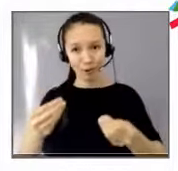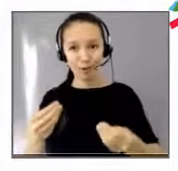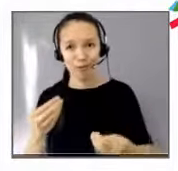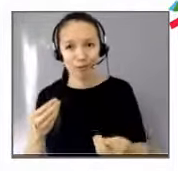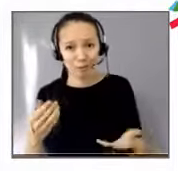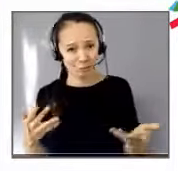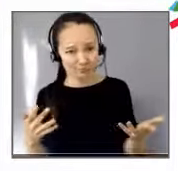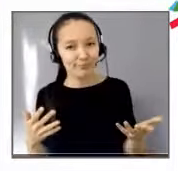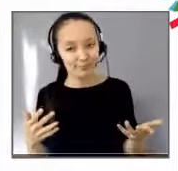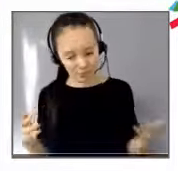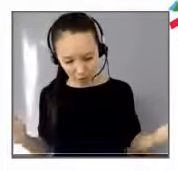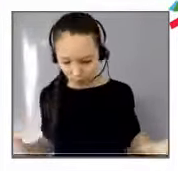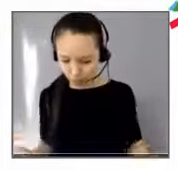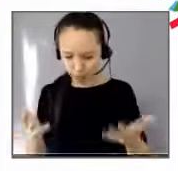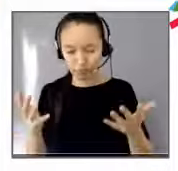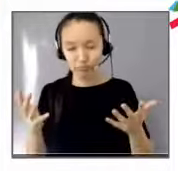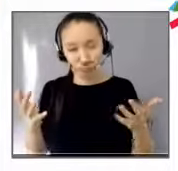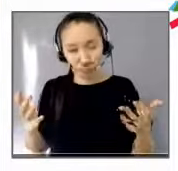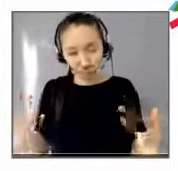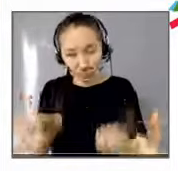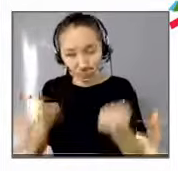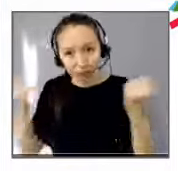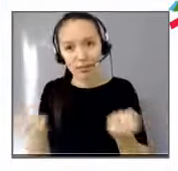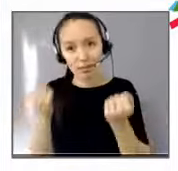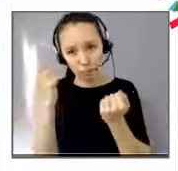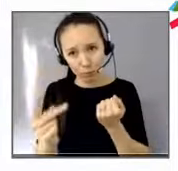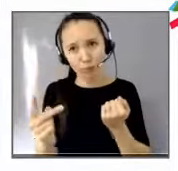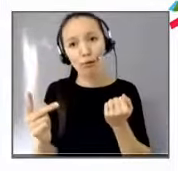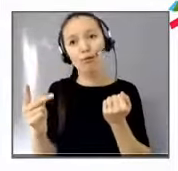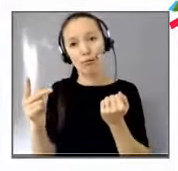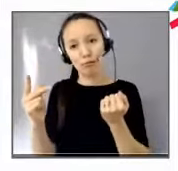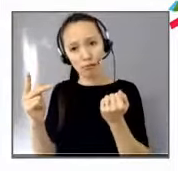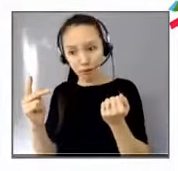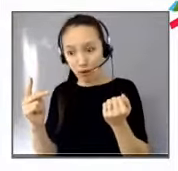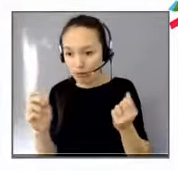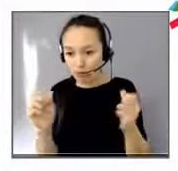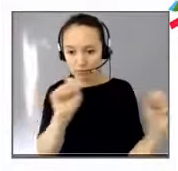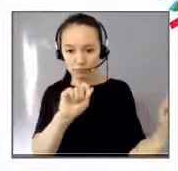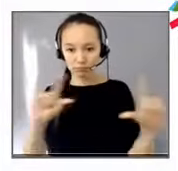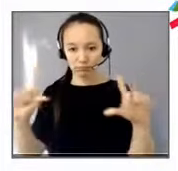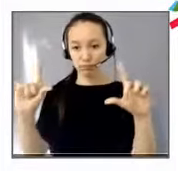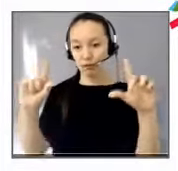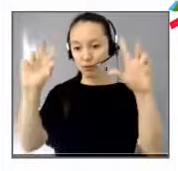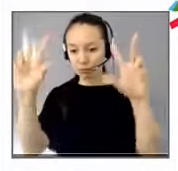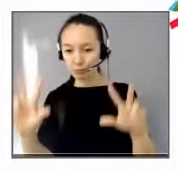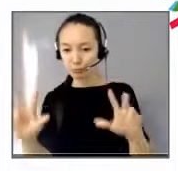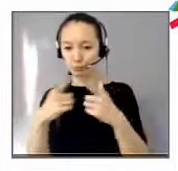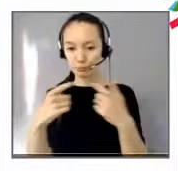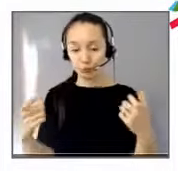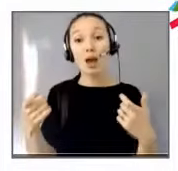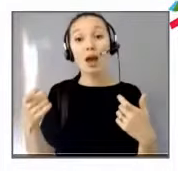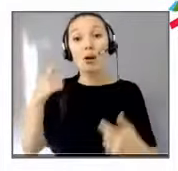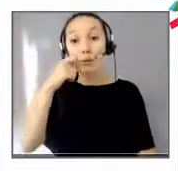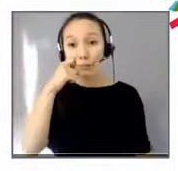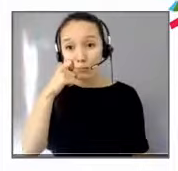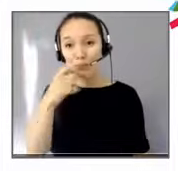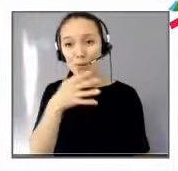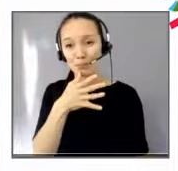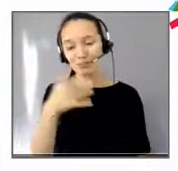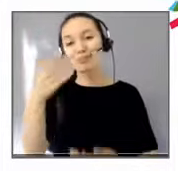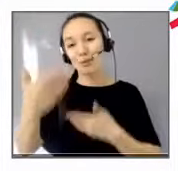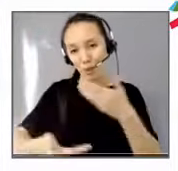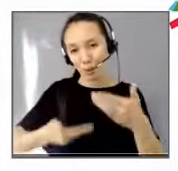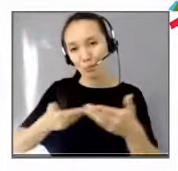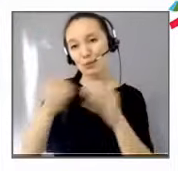le digital et de faire en sorte que ce qu'on ne peut pas faire en réel, on arrive à le faire à travers le digital et parfois, on